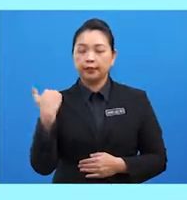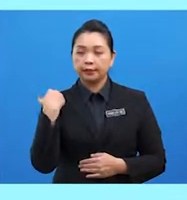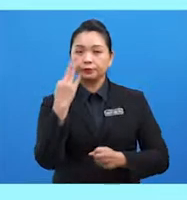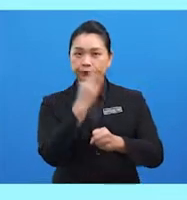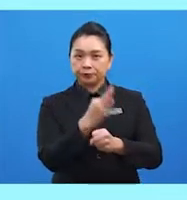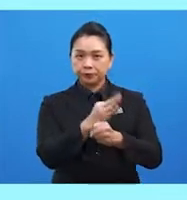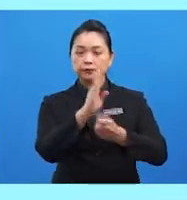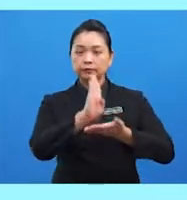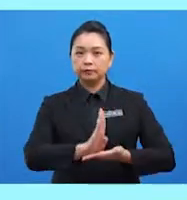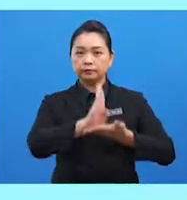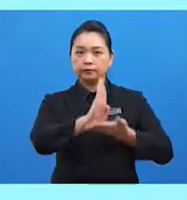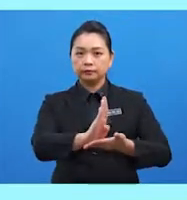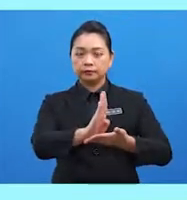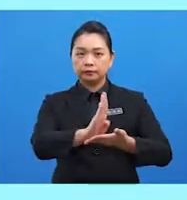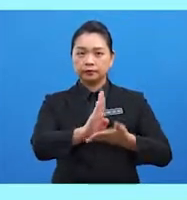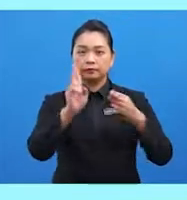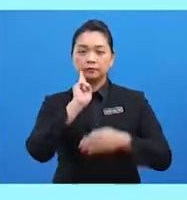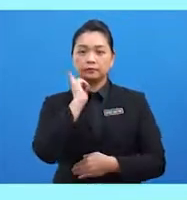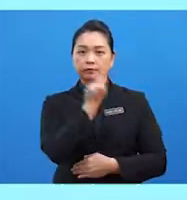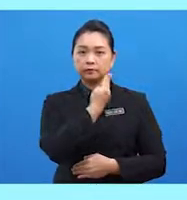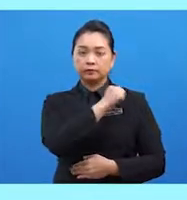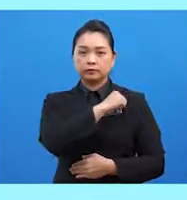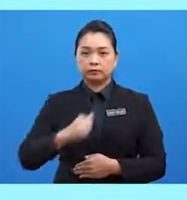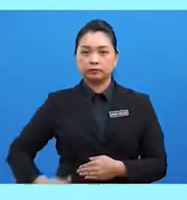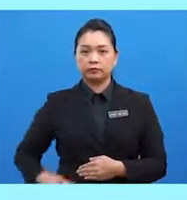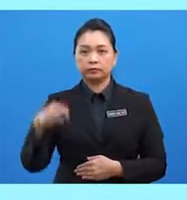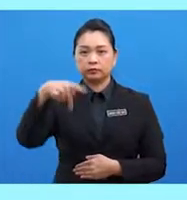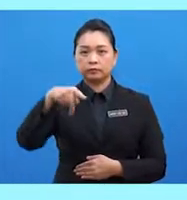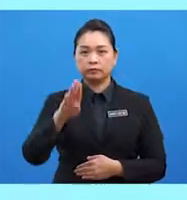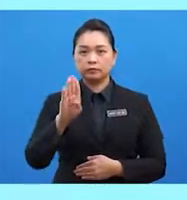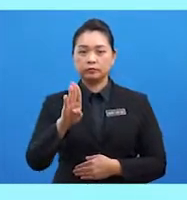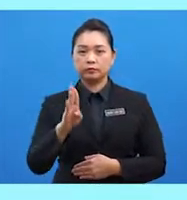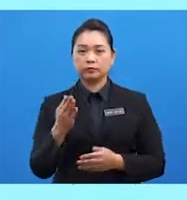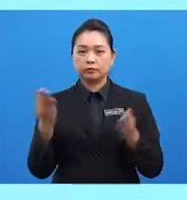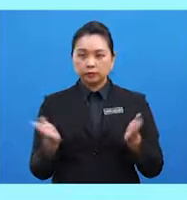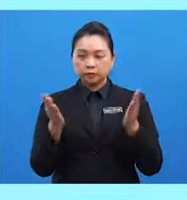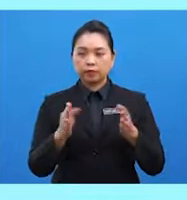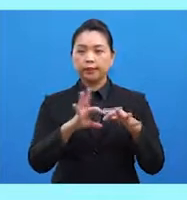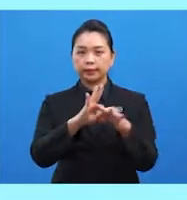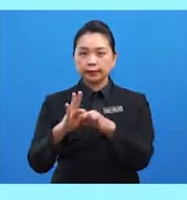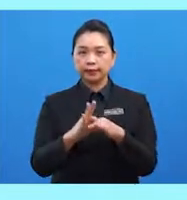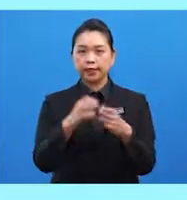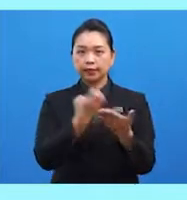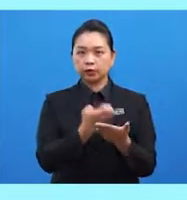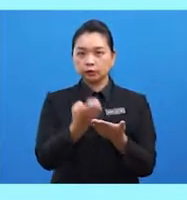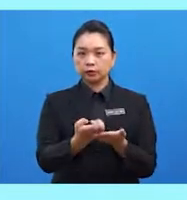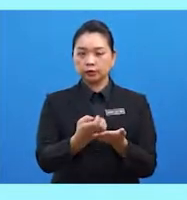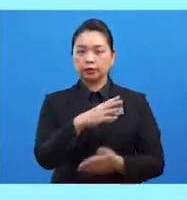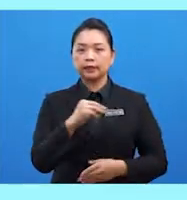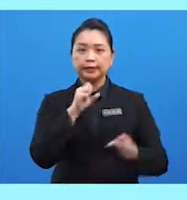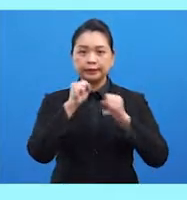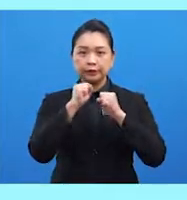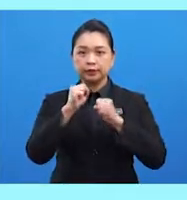membantu Perimpunan Agong PBB menggalakkan kerjasama ekonomi dan